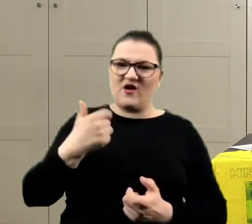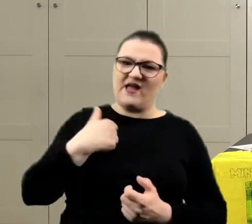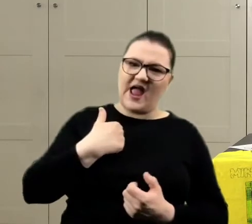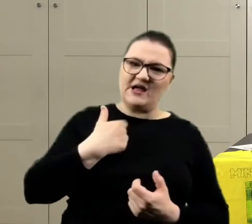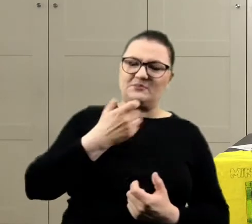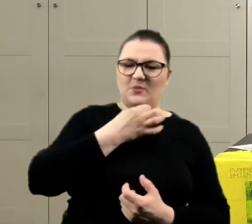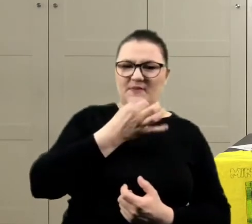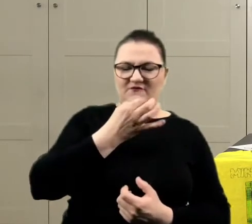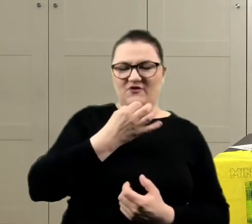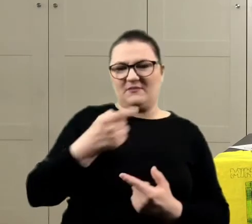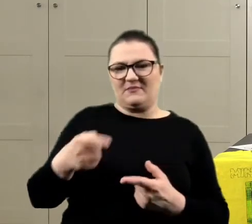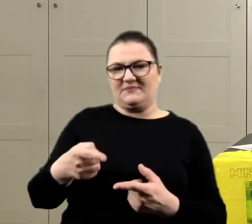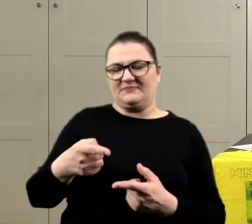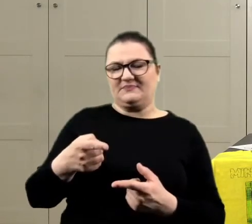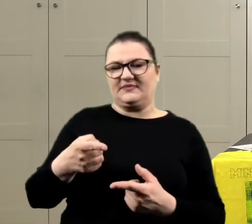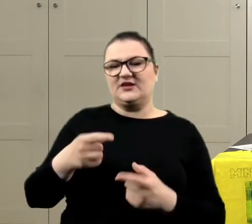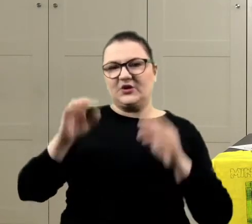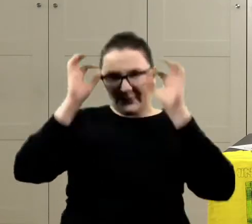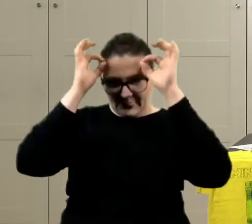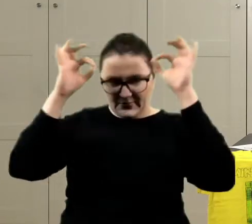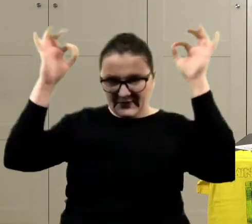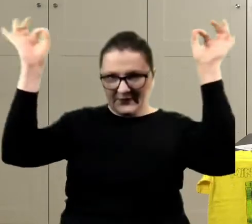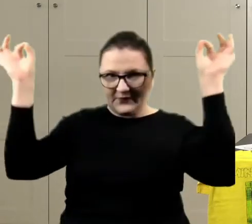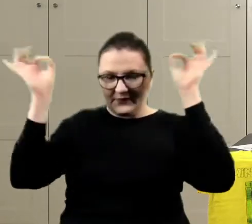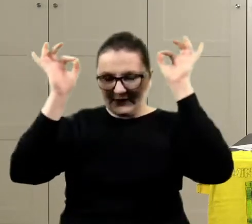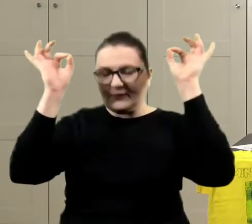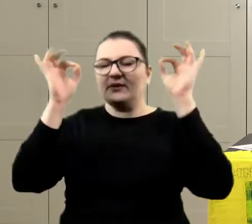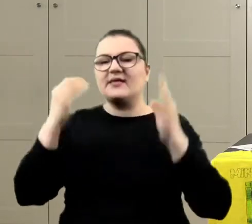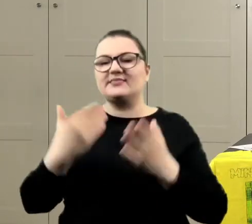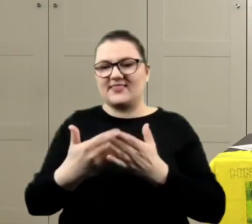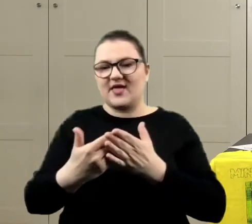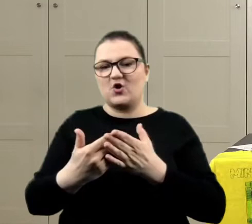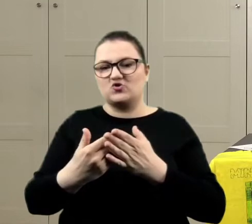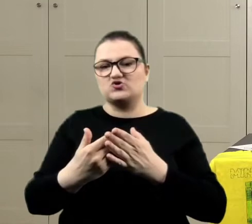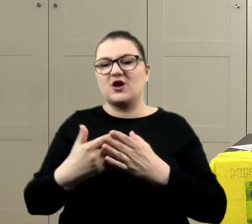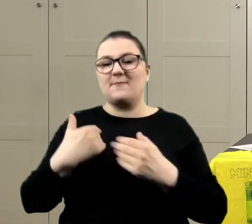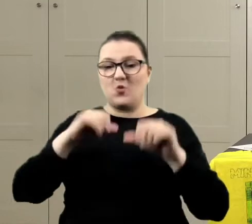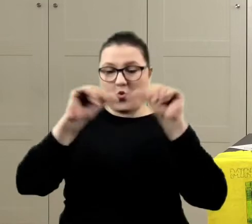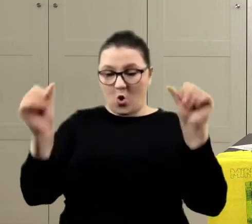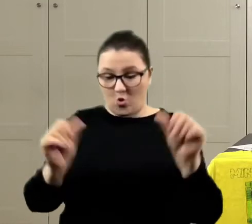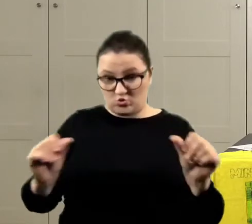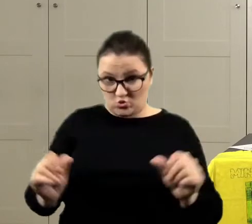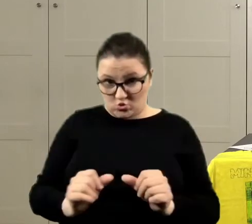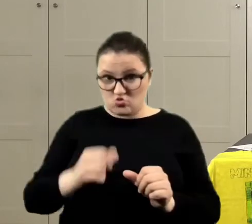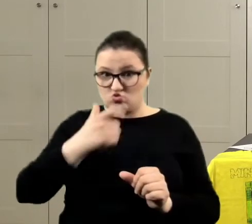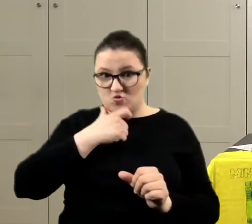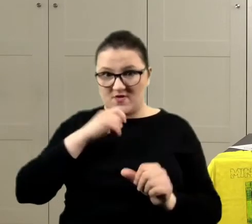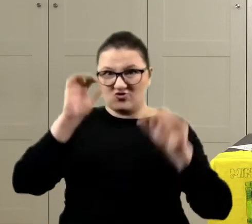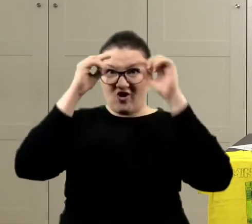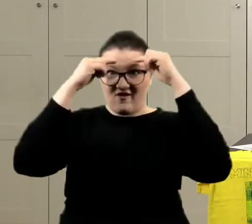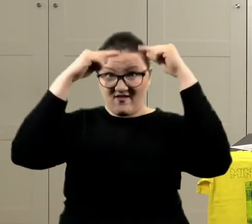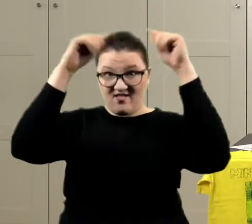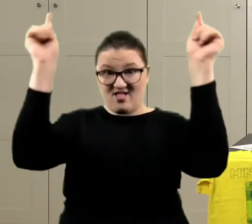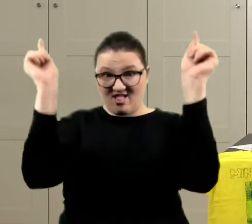te czułka, dlatego, że skoro zrobiłyśmy tutaj gruby kontur, to czułka też trzeba. Ale nie, nie